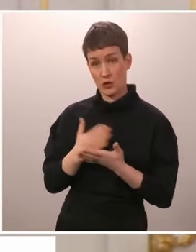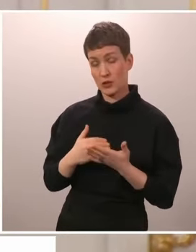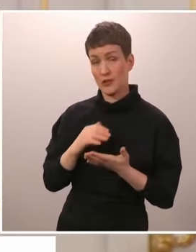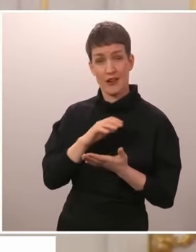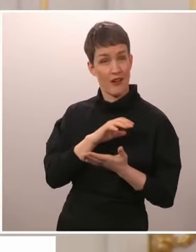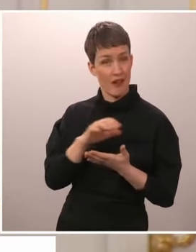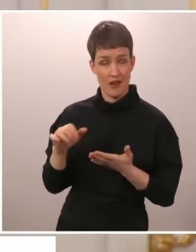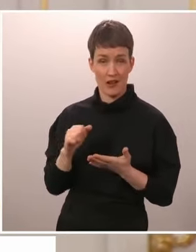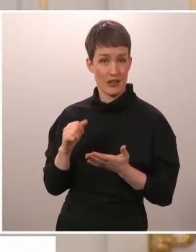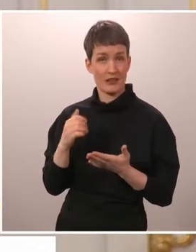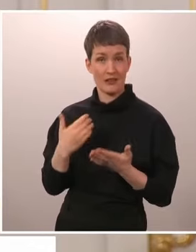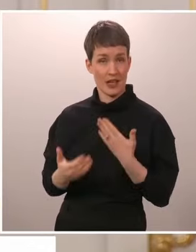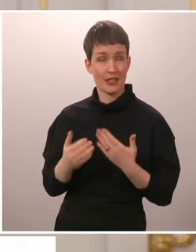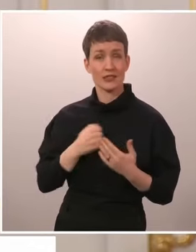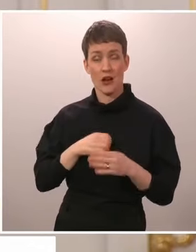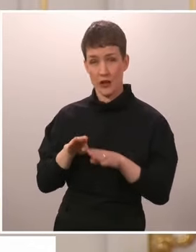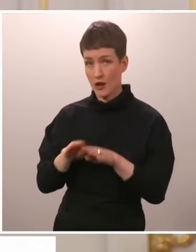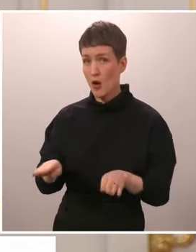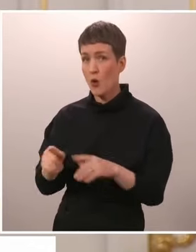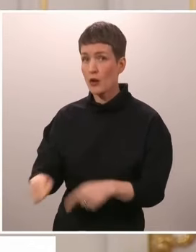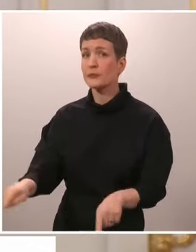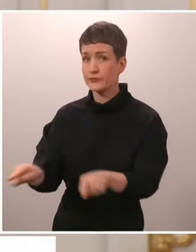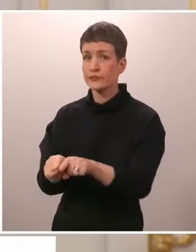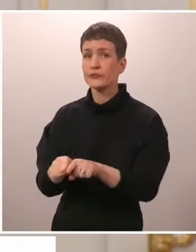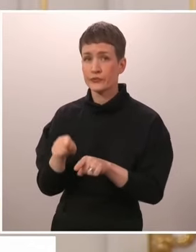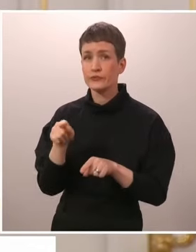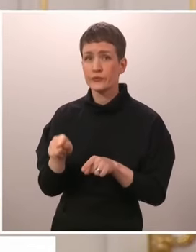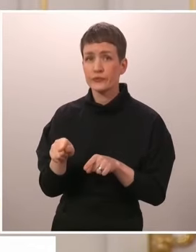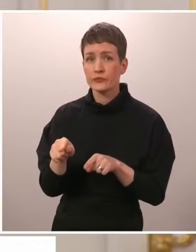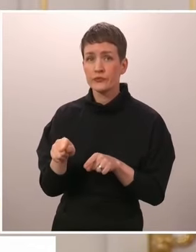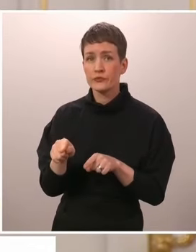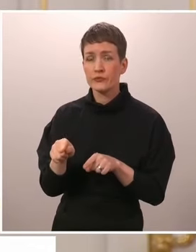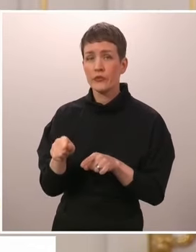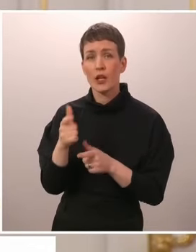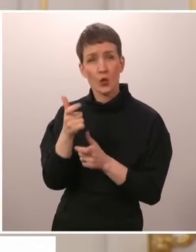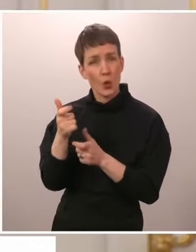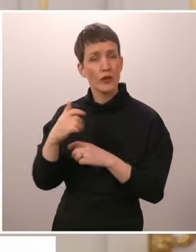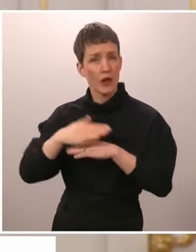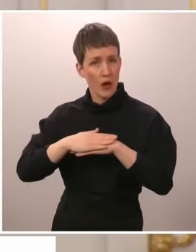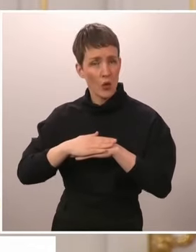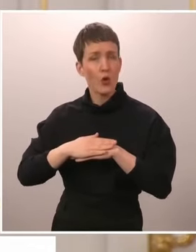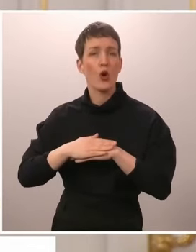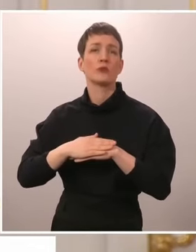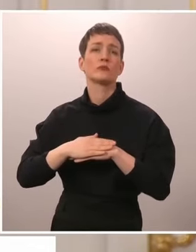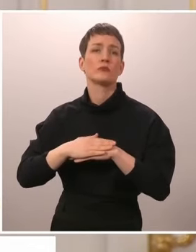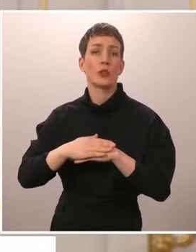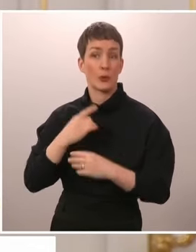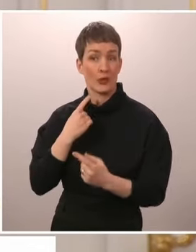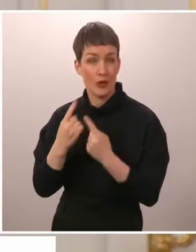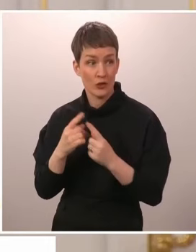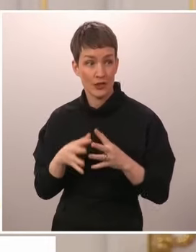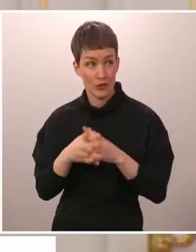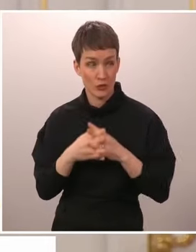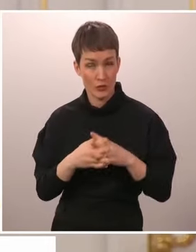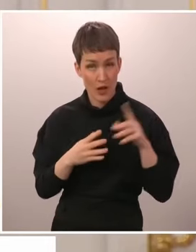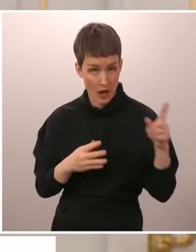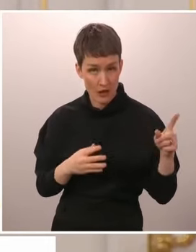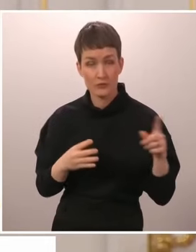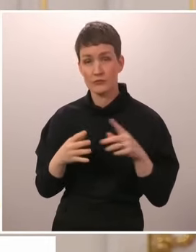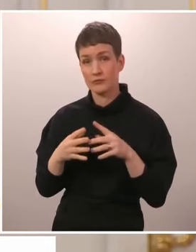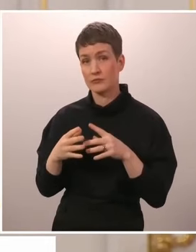että rauha saadaan aikaiseksi jossain vaiheessa. Tulitauko. Siitä neuvottelua käyvät tällä hetkellä Yhdysvallat aika vahvasti